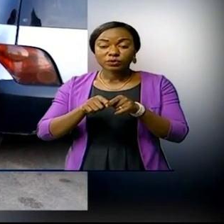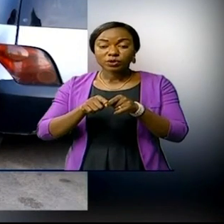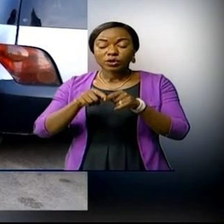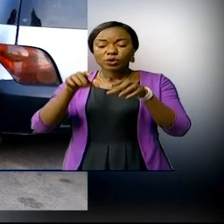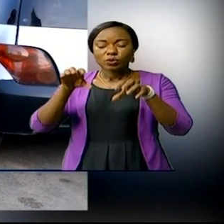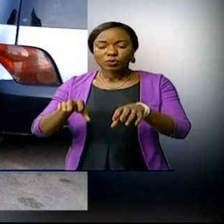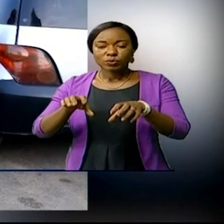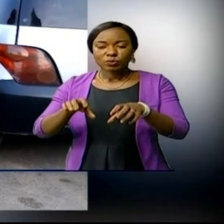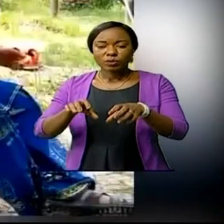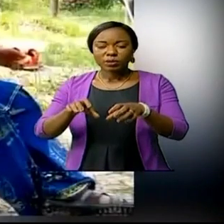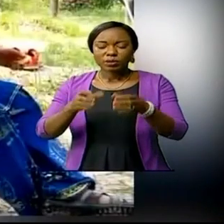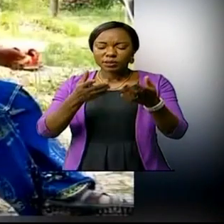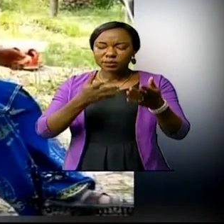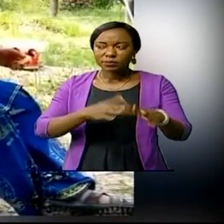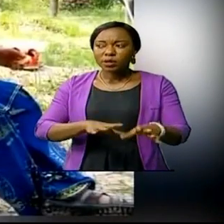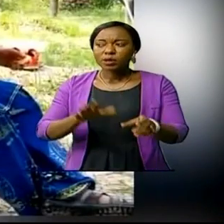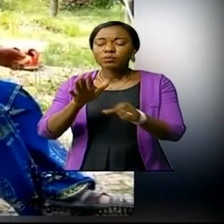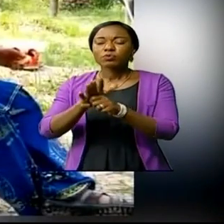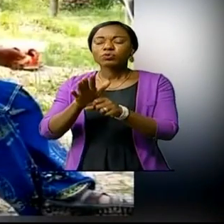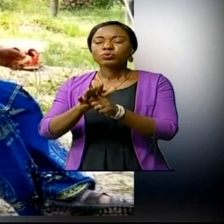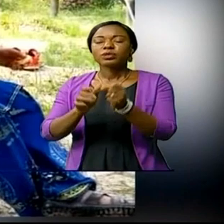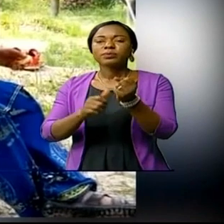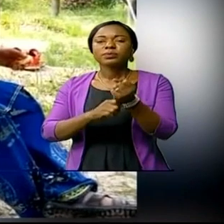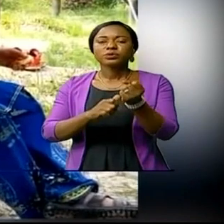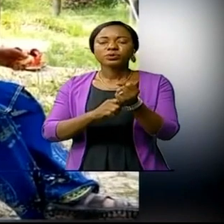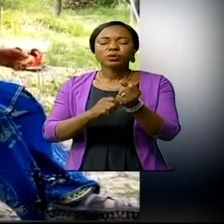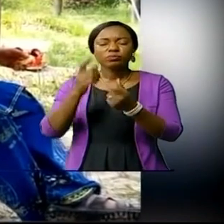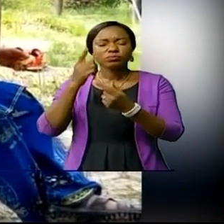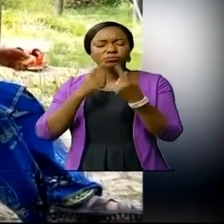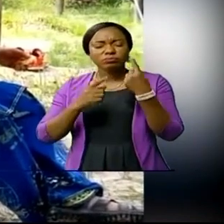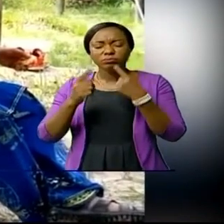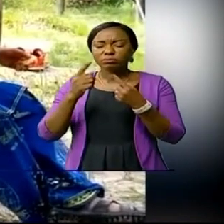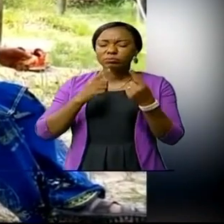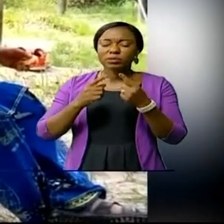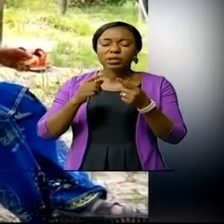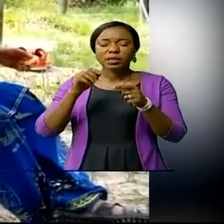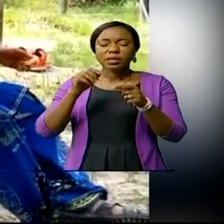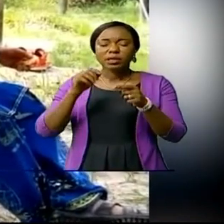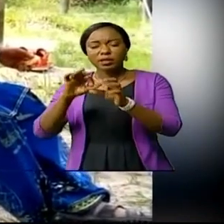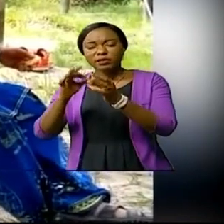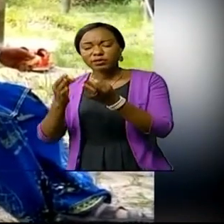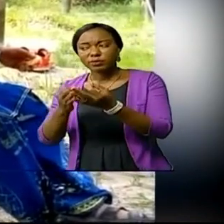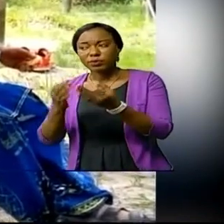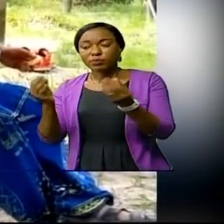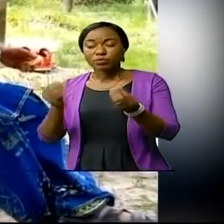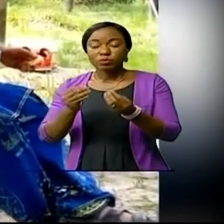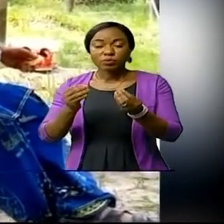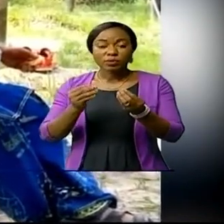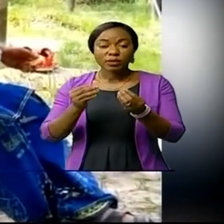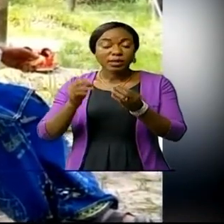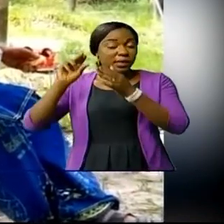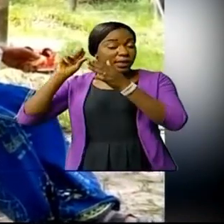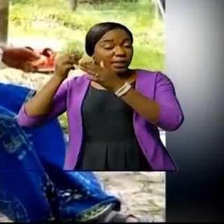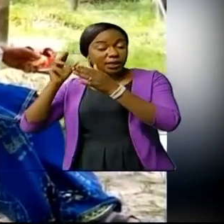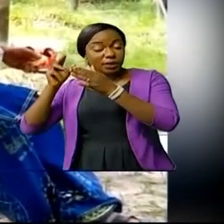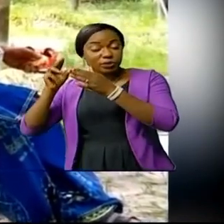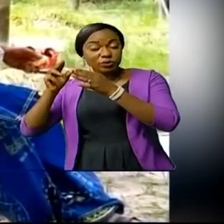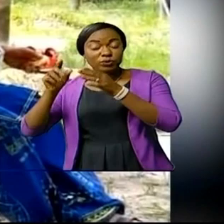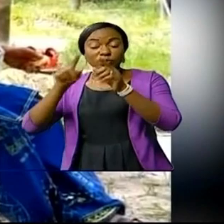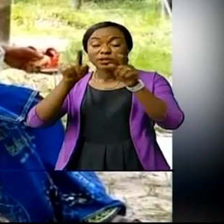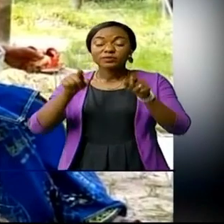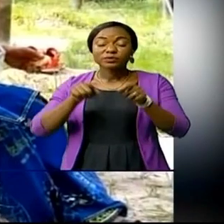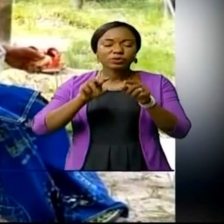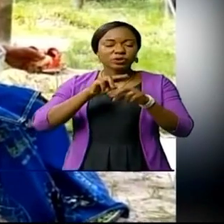disparition a causé d'énormes ravages dans le cœur de ta deuxième famille, car la radio-télévision nationale congolaise